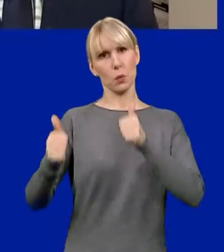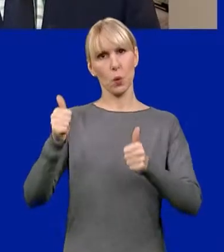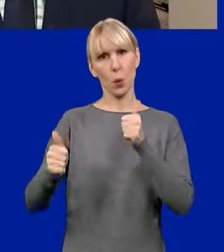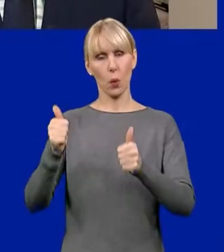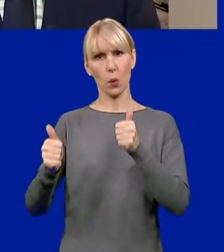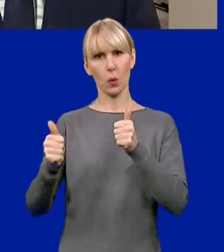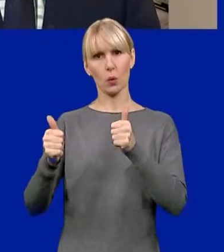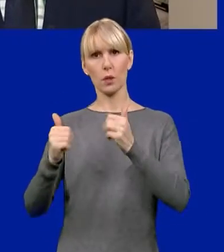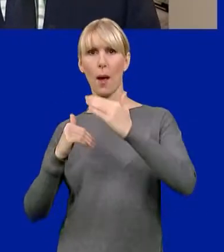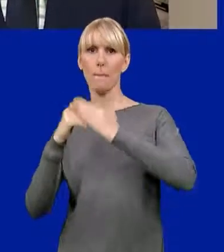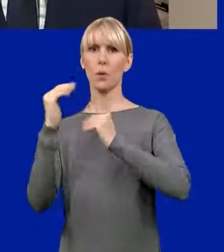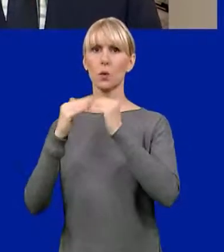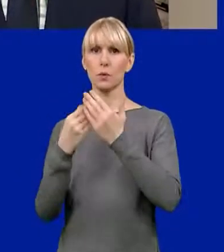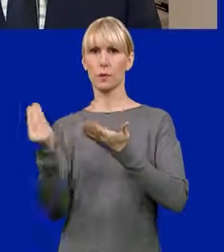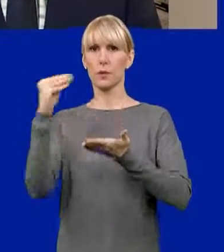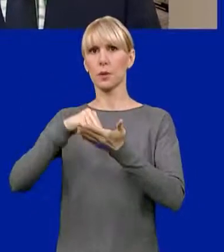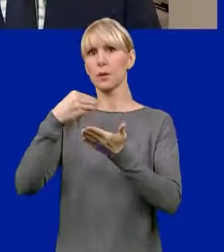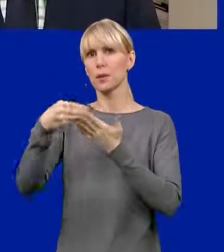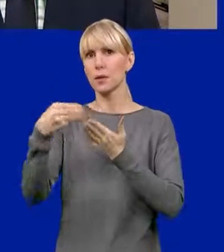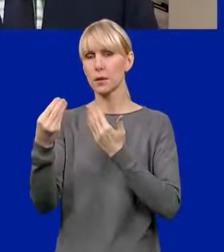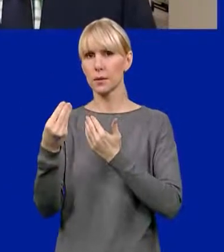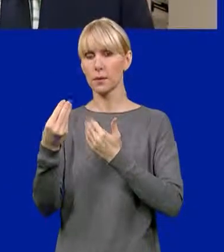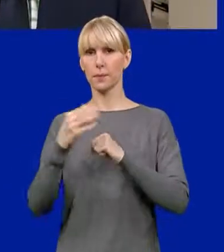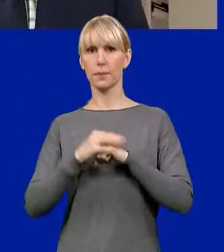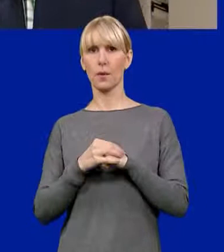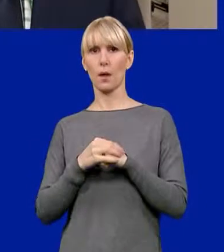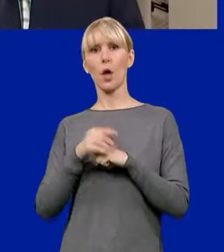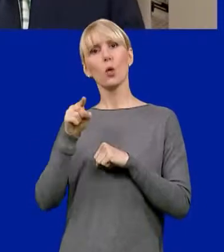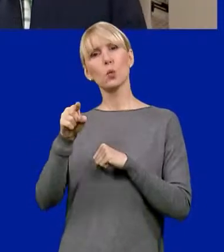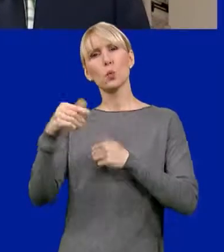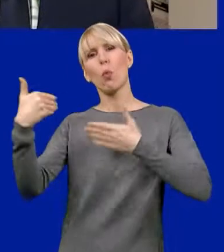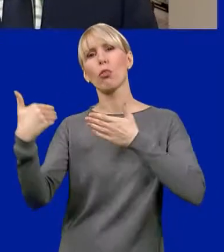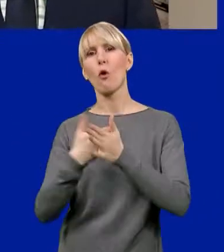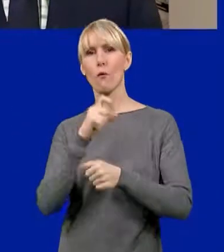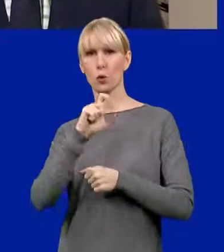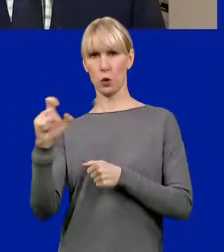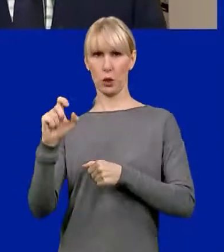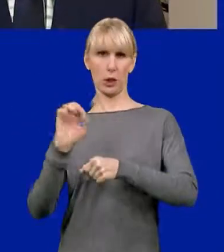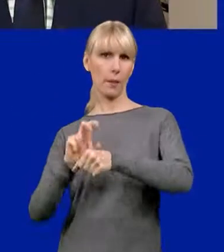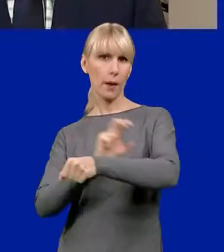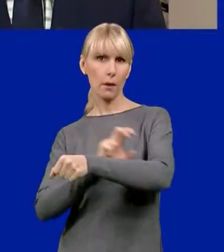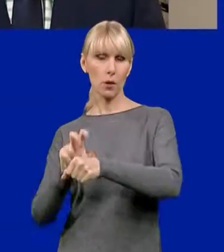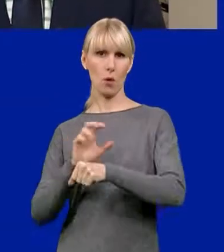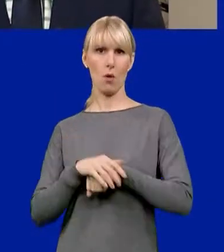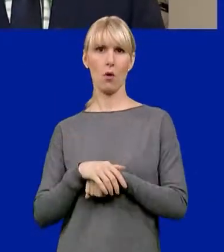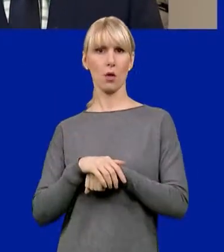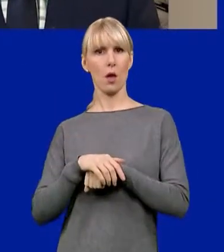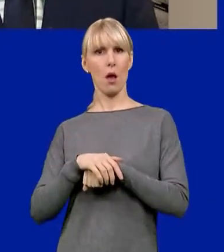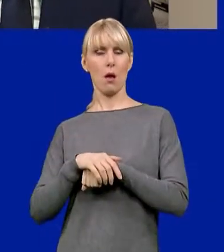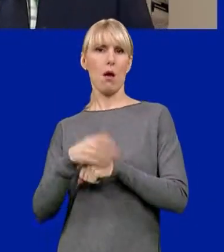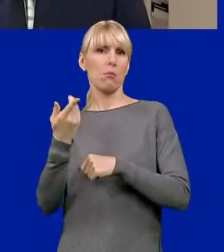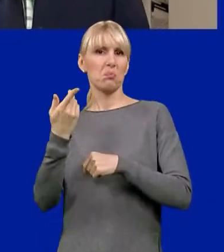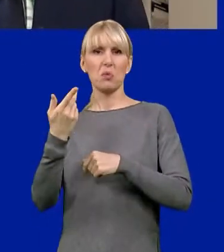inwestycyjne, konkursy, gdzie komponent innowacyjności, wprowadzania nowych rozwiązań